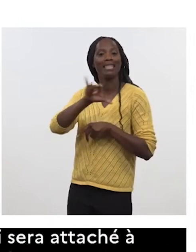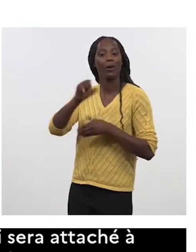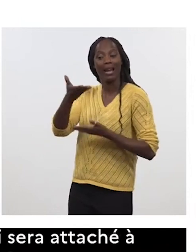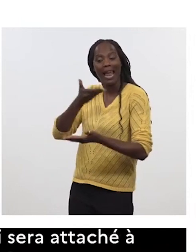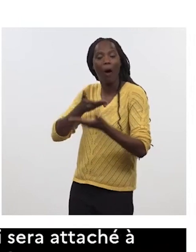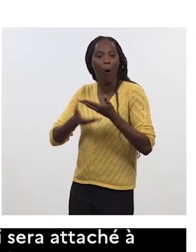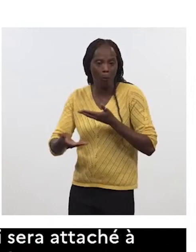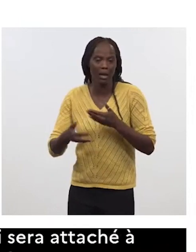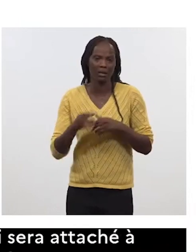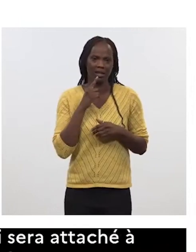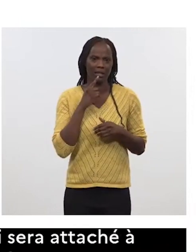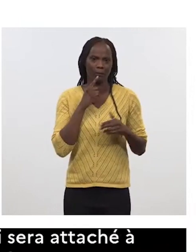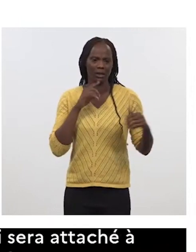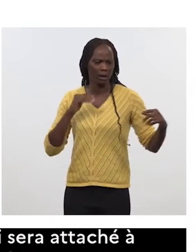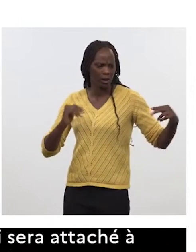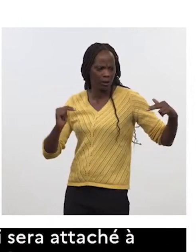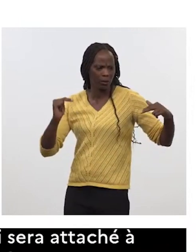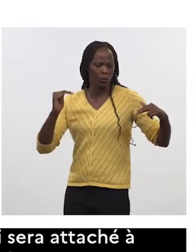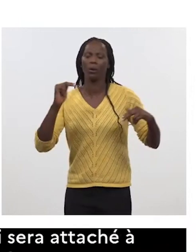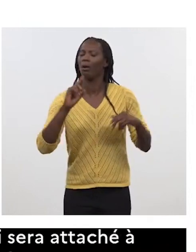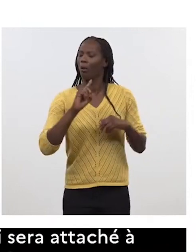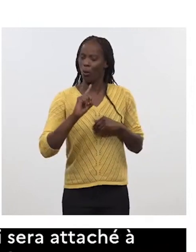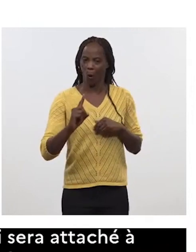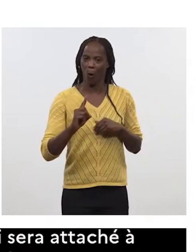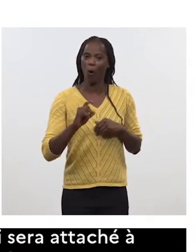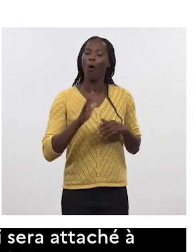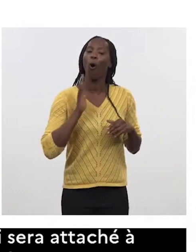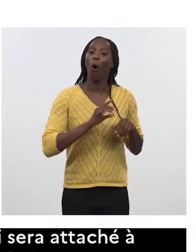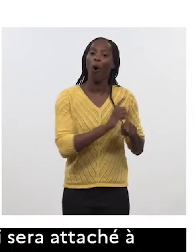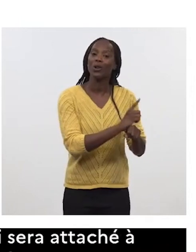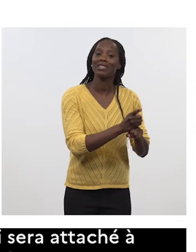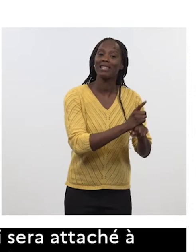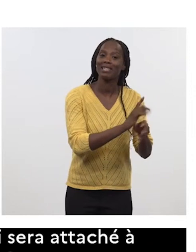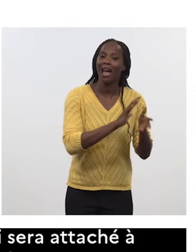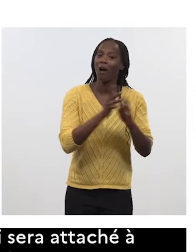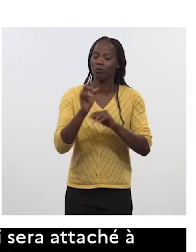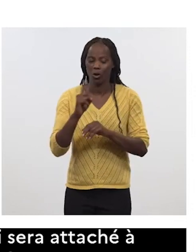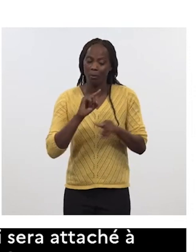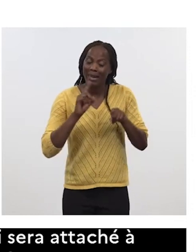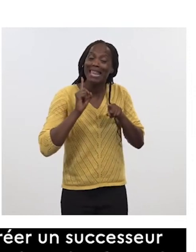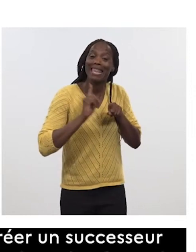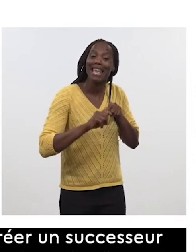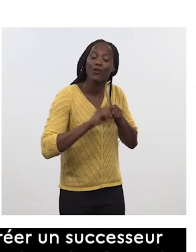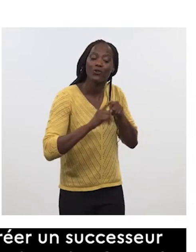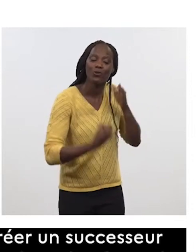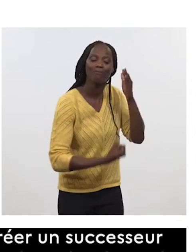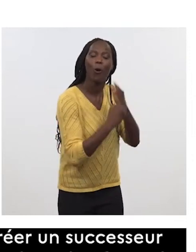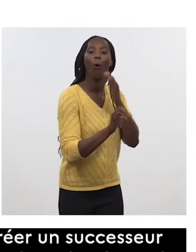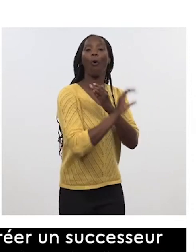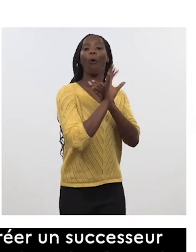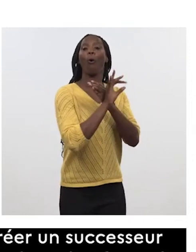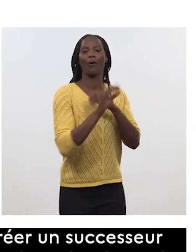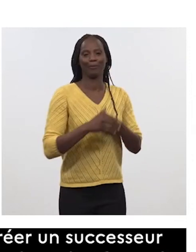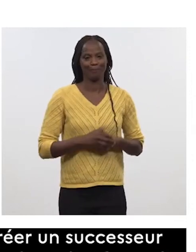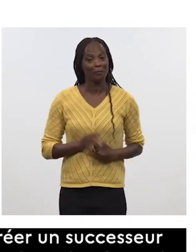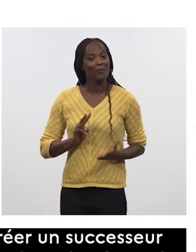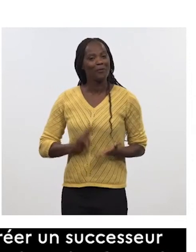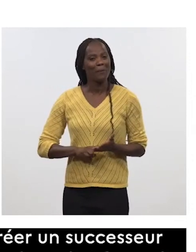une mise à niveau ou la prolongation d'un char à léopard ou l'éclair, mais quelque chose de complètement neuf, nouveau.